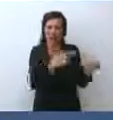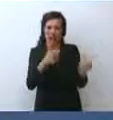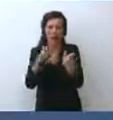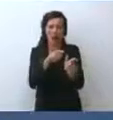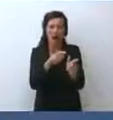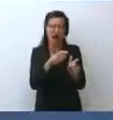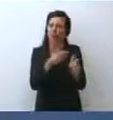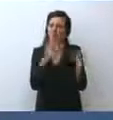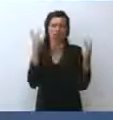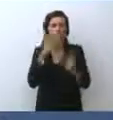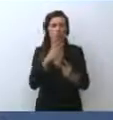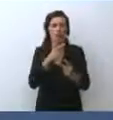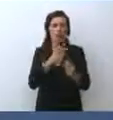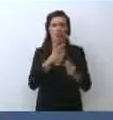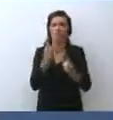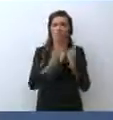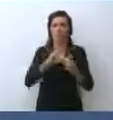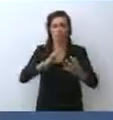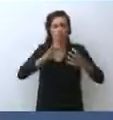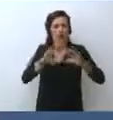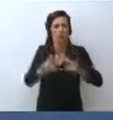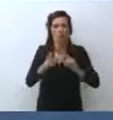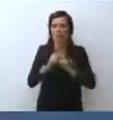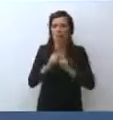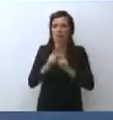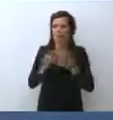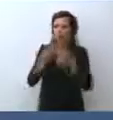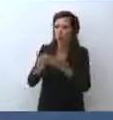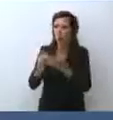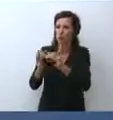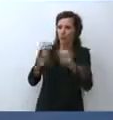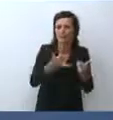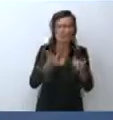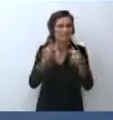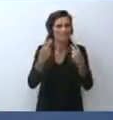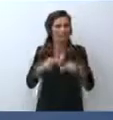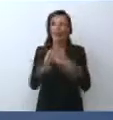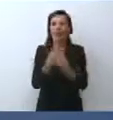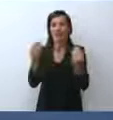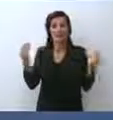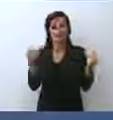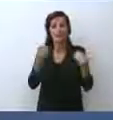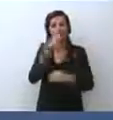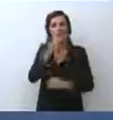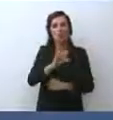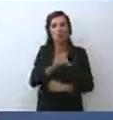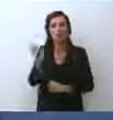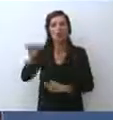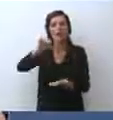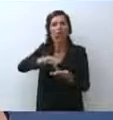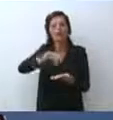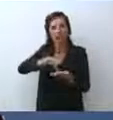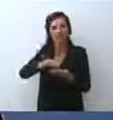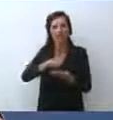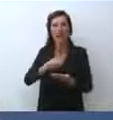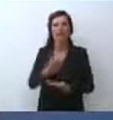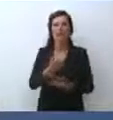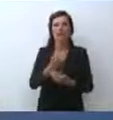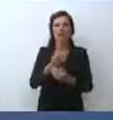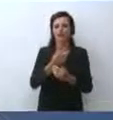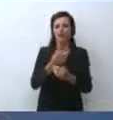portarli fuori. Molti sono per fortuna fuoriusciti, soprattutto in Iran, in paesi